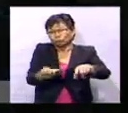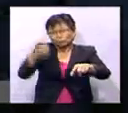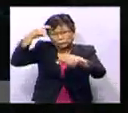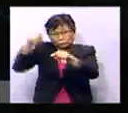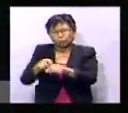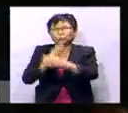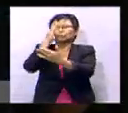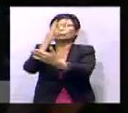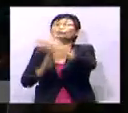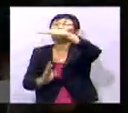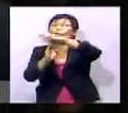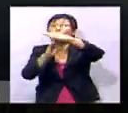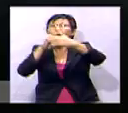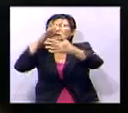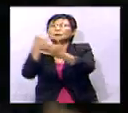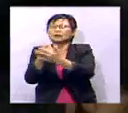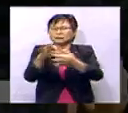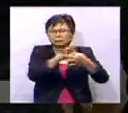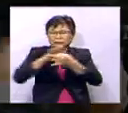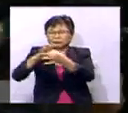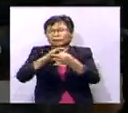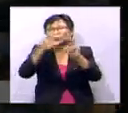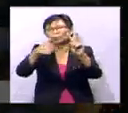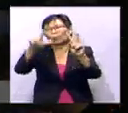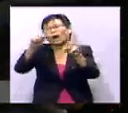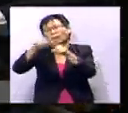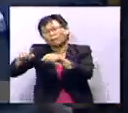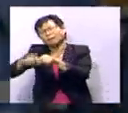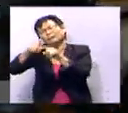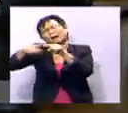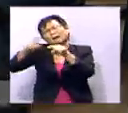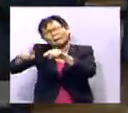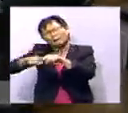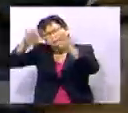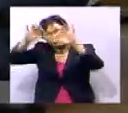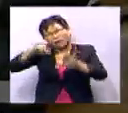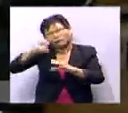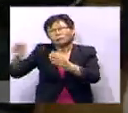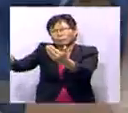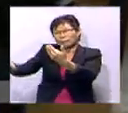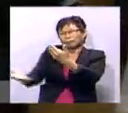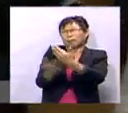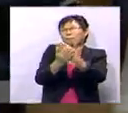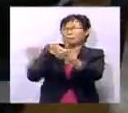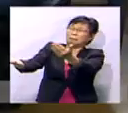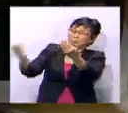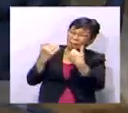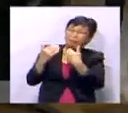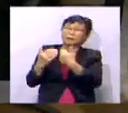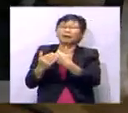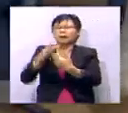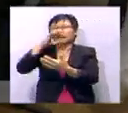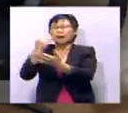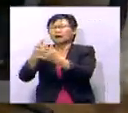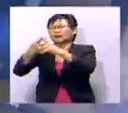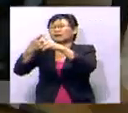memerangi keganasan melalui kerjasama dua hala dan pelbagai hala terutama dengan kembalinya pengganas asing dari konflik luar